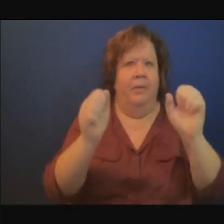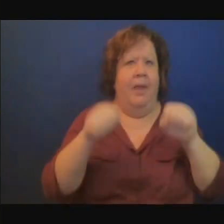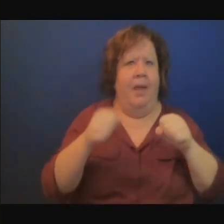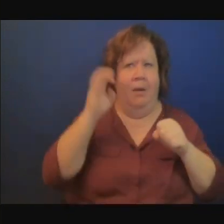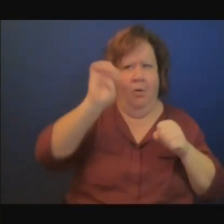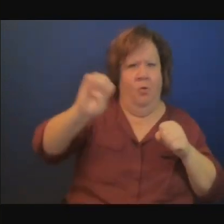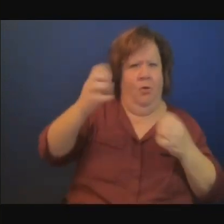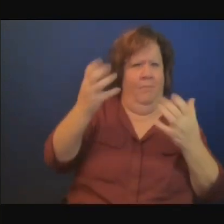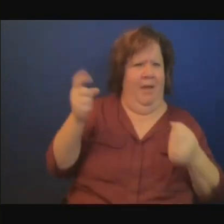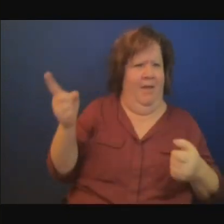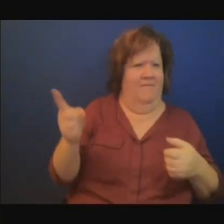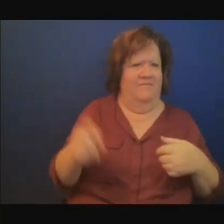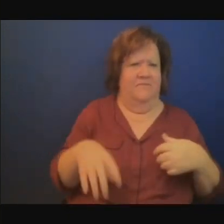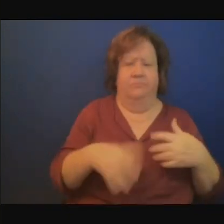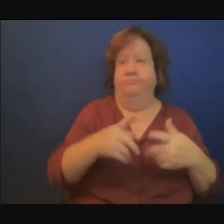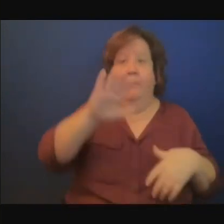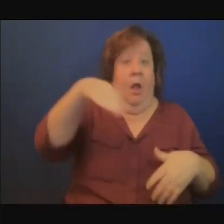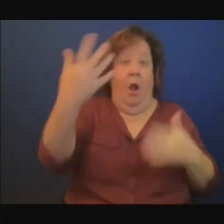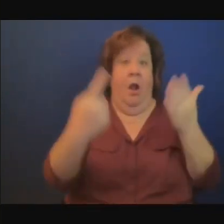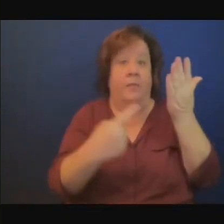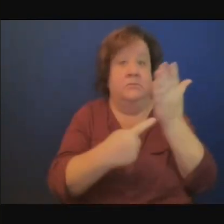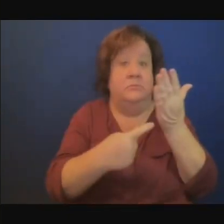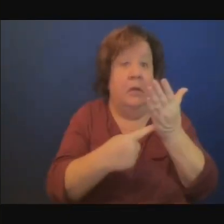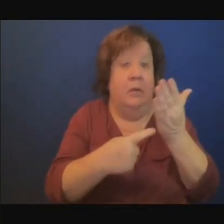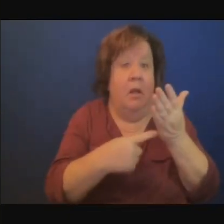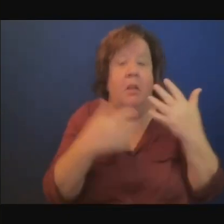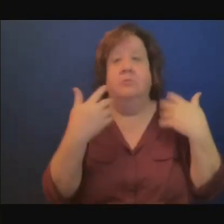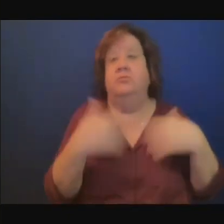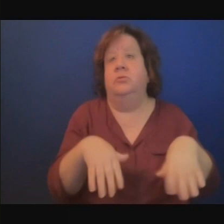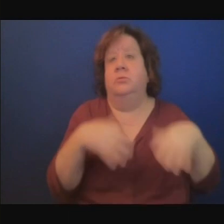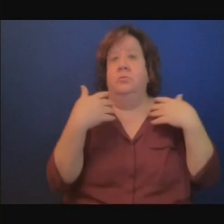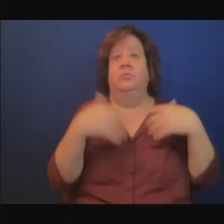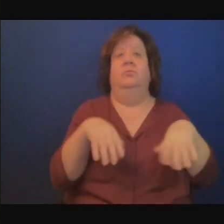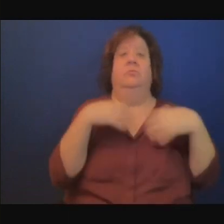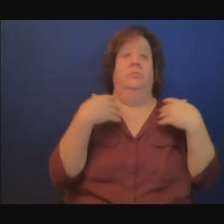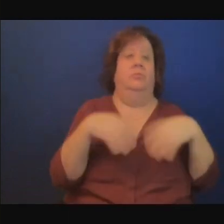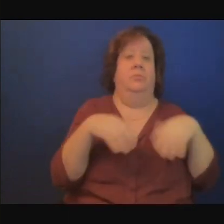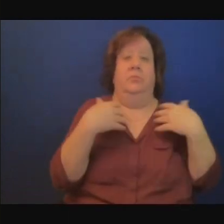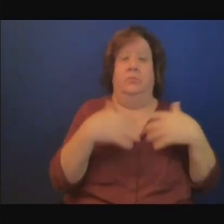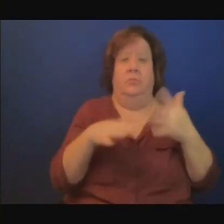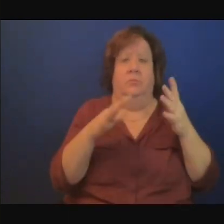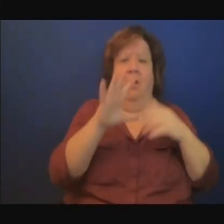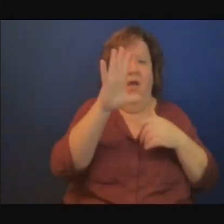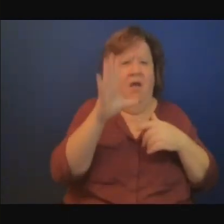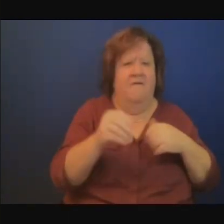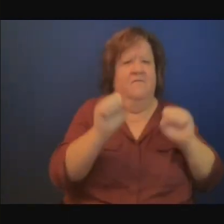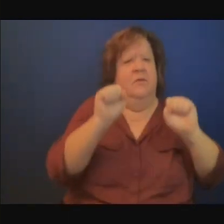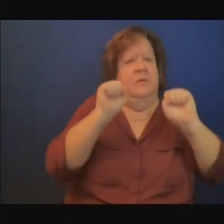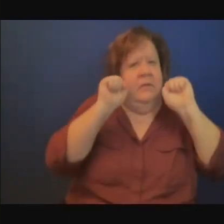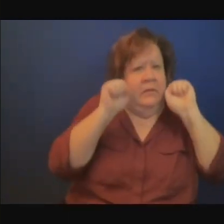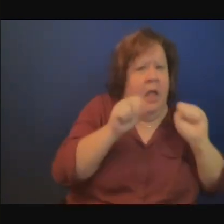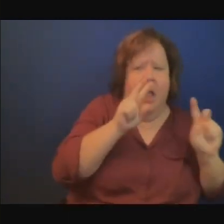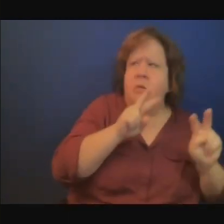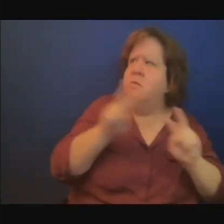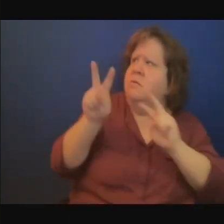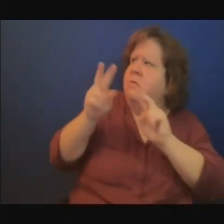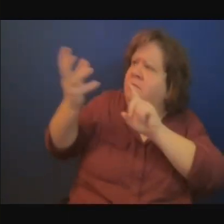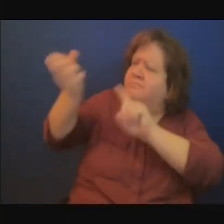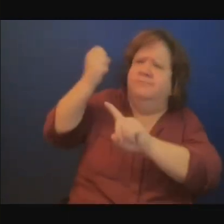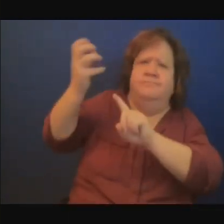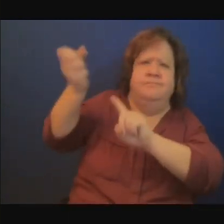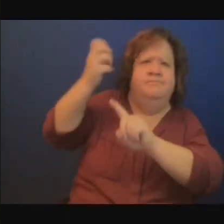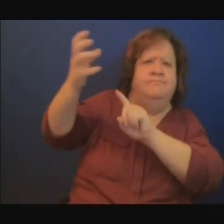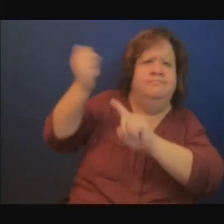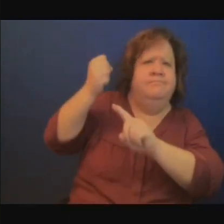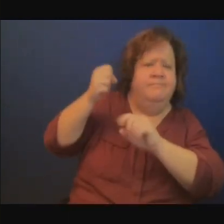du soleil il n a pas comme l'Afrique où on trouve du soleil la ressource est sur place c'est à nous de faire la recherche et je suis vraiment